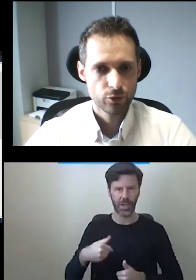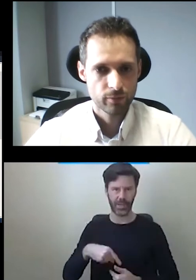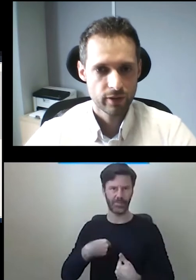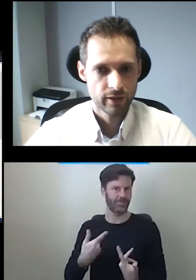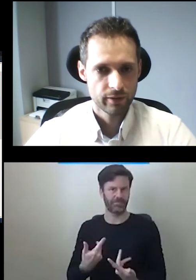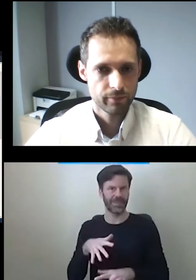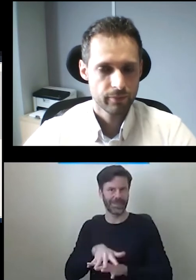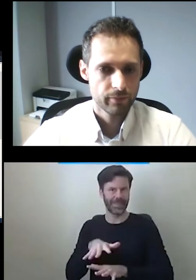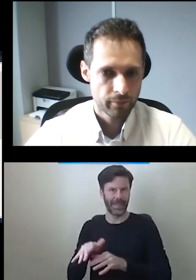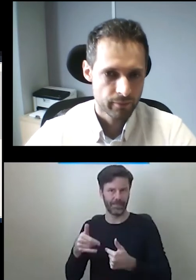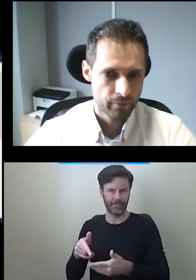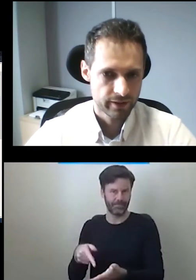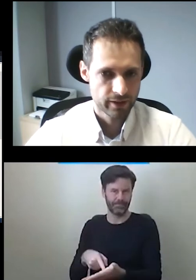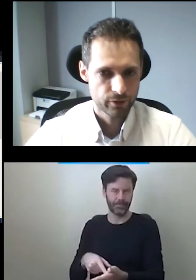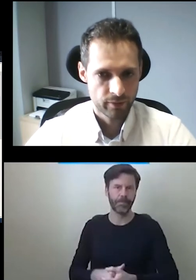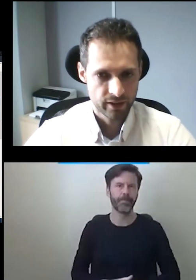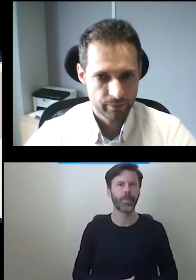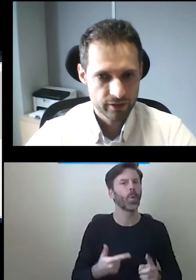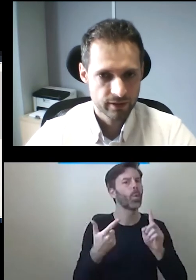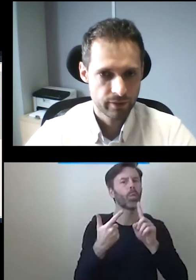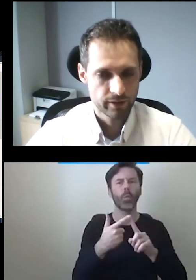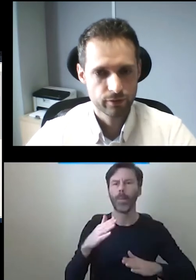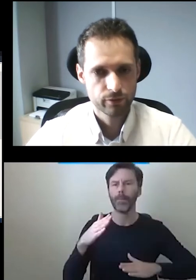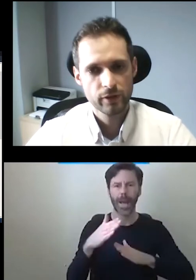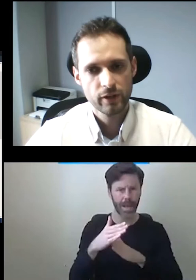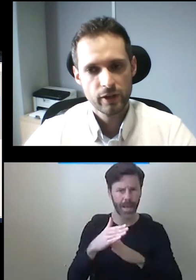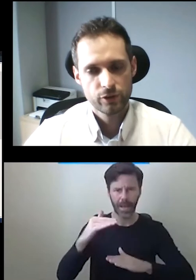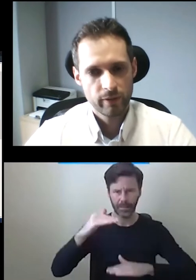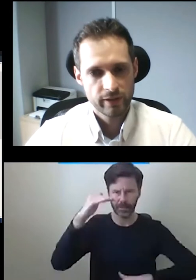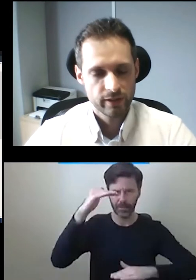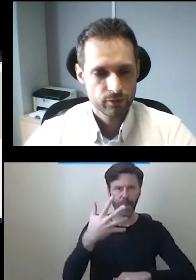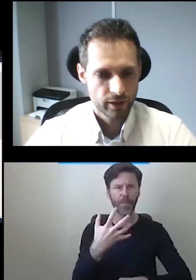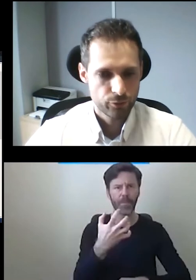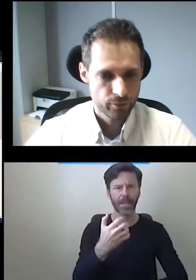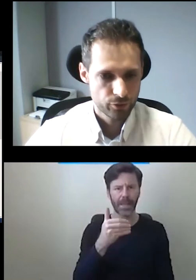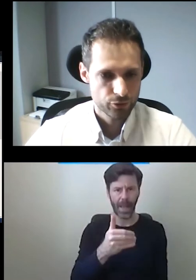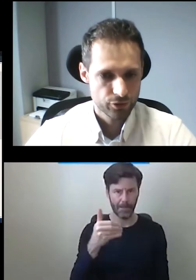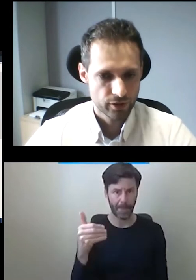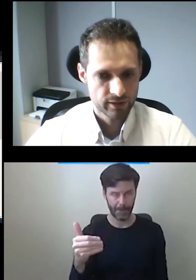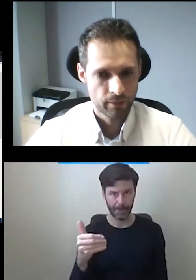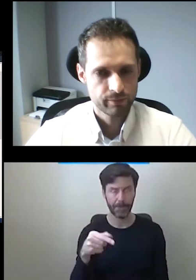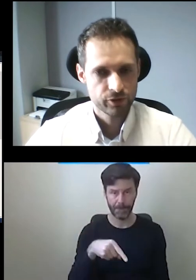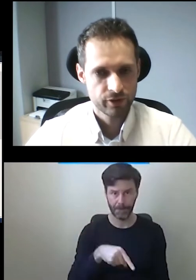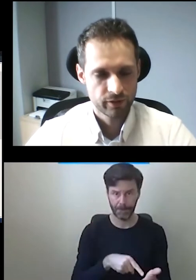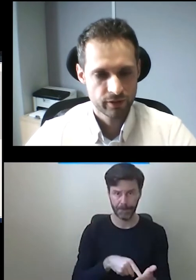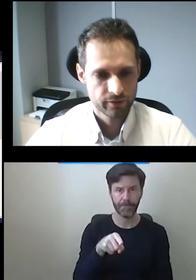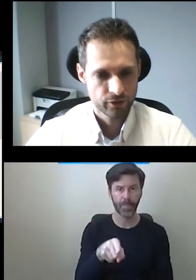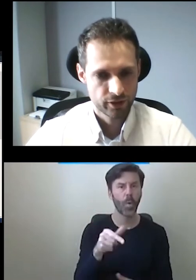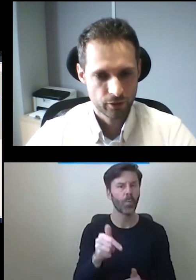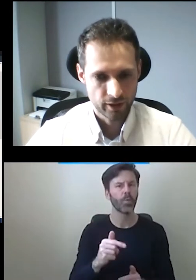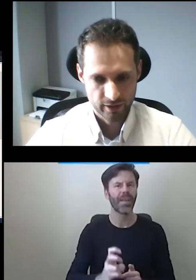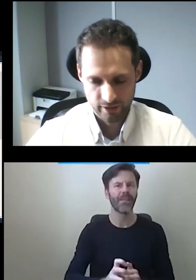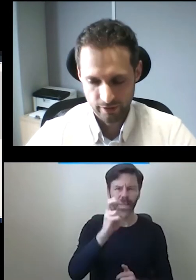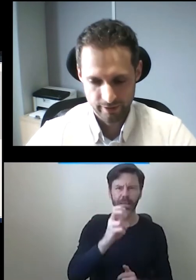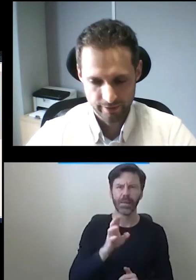Drugą barierę to jest bariera 500 mm. Tą barierę tutaj musimy już zabezpieczyć te windy w coś